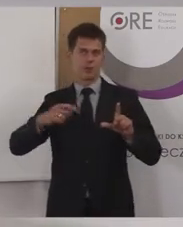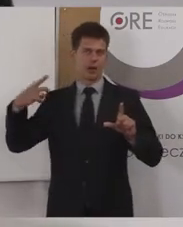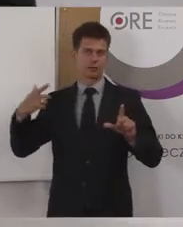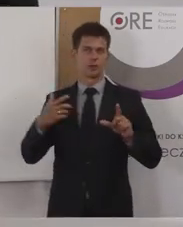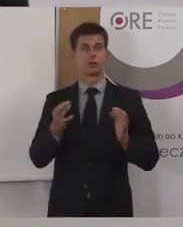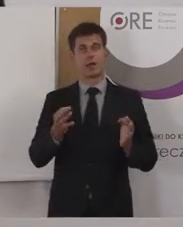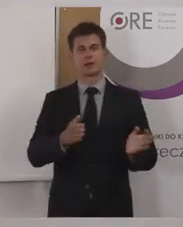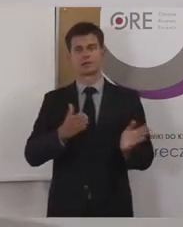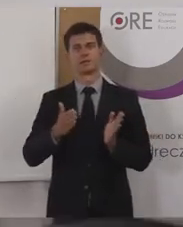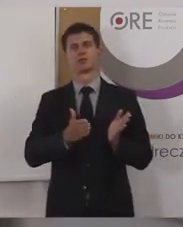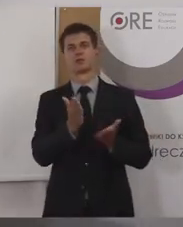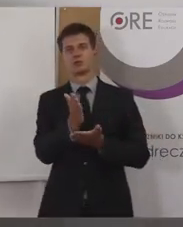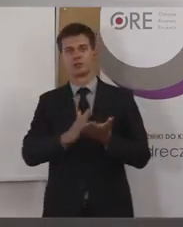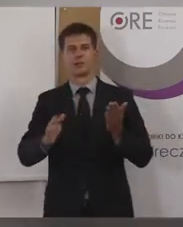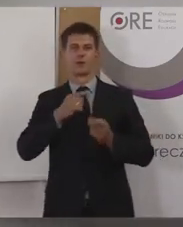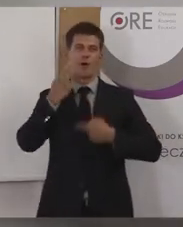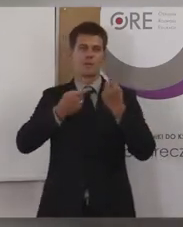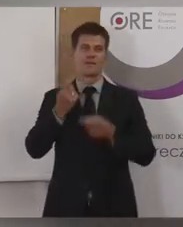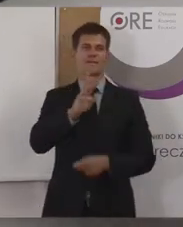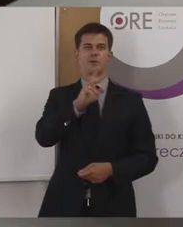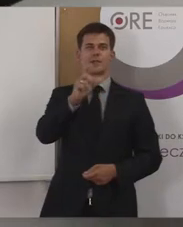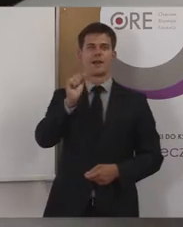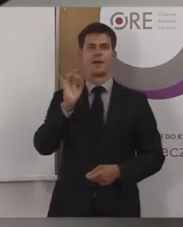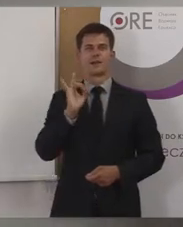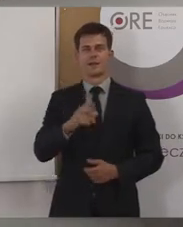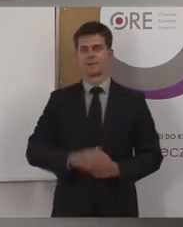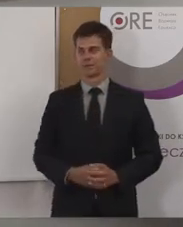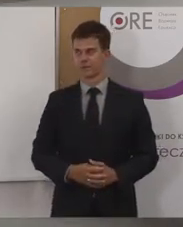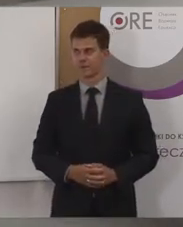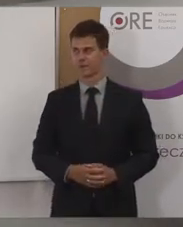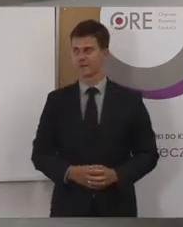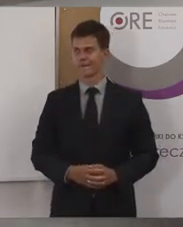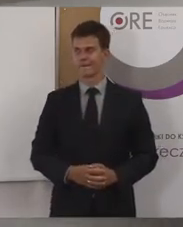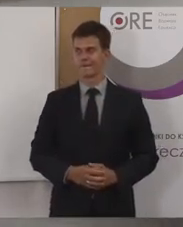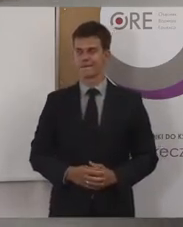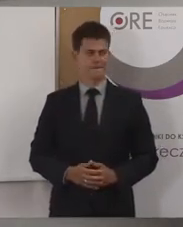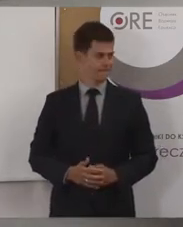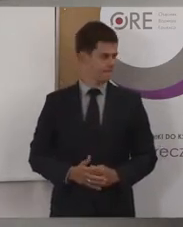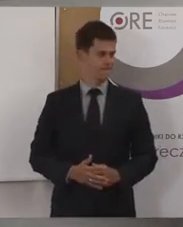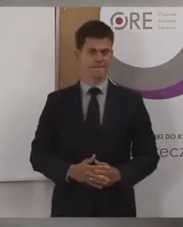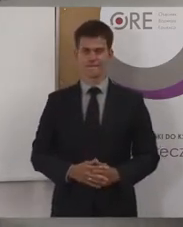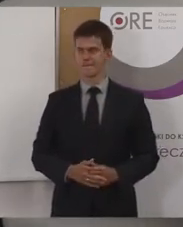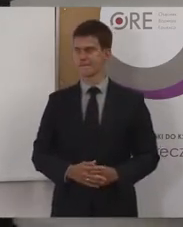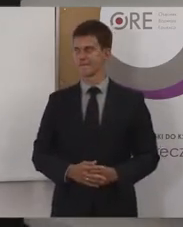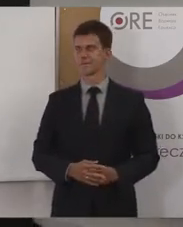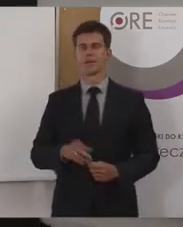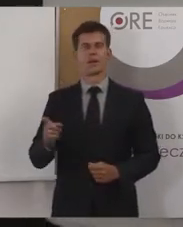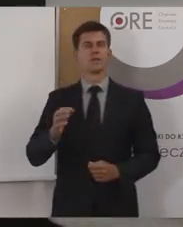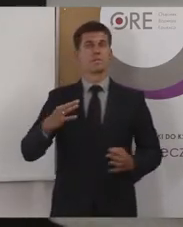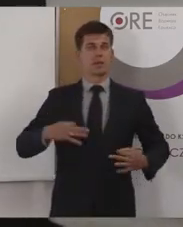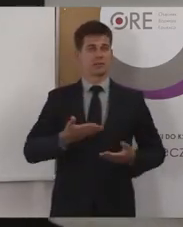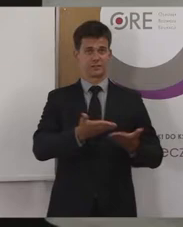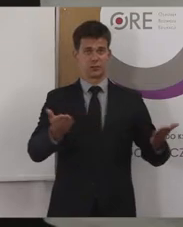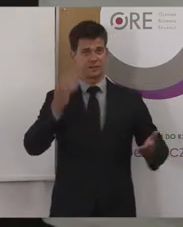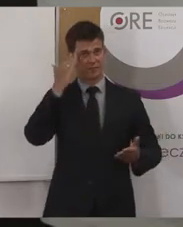przejdziemy do tej części związanej z tym, czym jest dostępność. Jak Państwo wiecie,